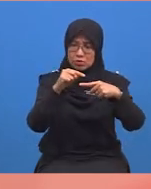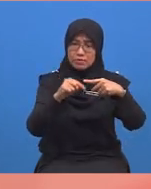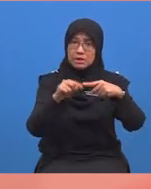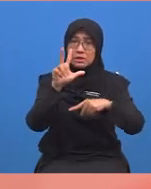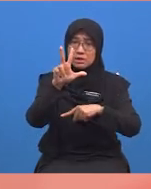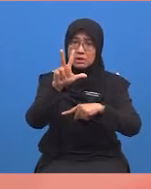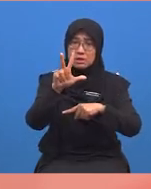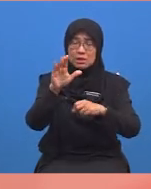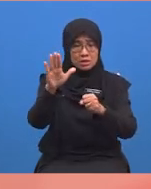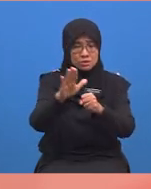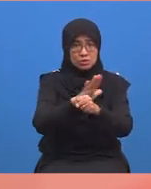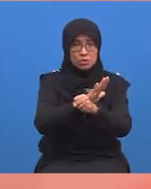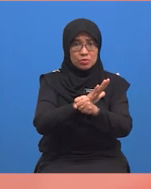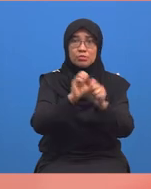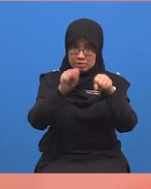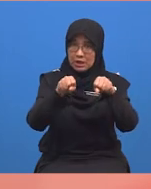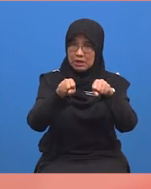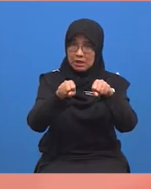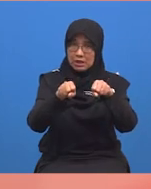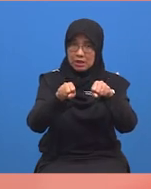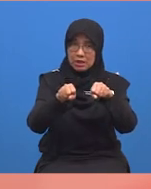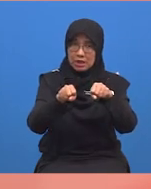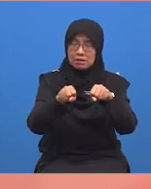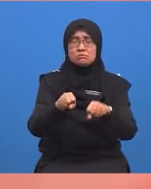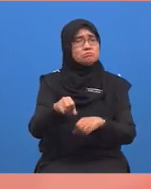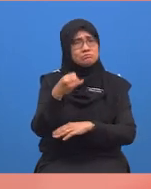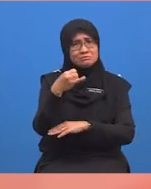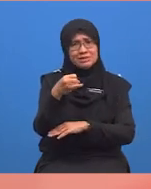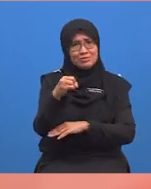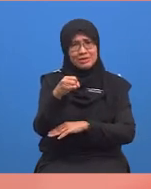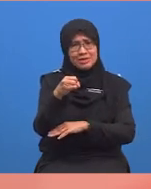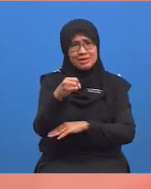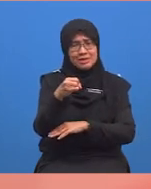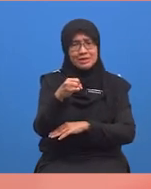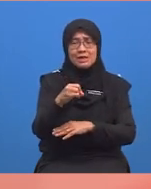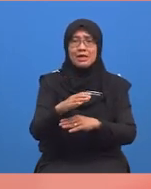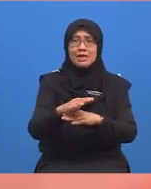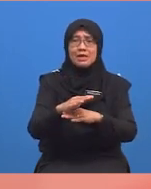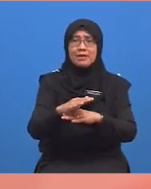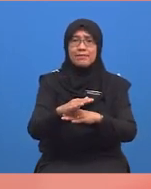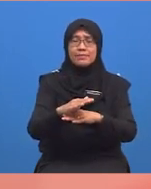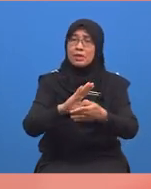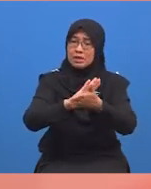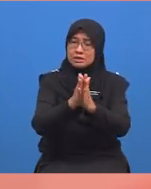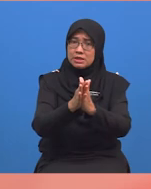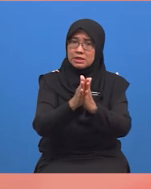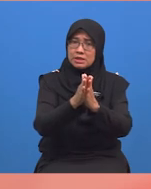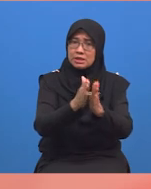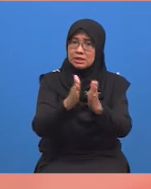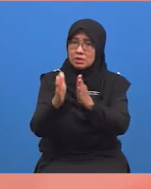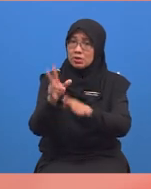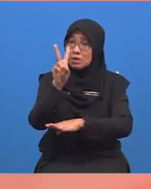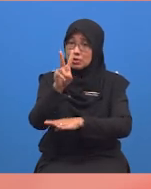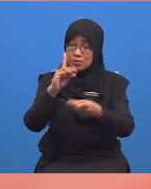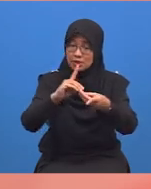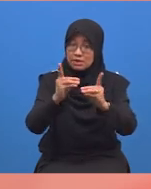mencukupi murid-murid? Ya, tidak cukup. Dan kita beralih kepada dua dijit